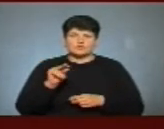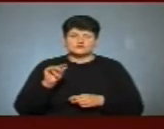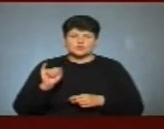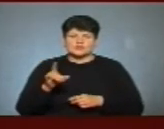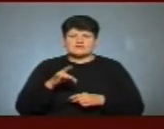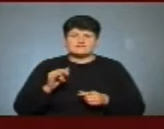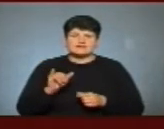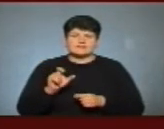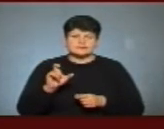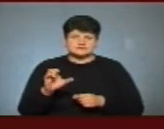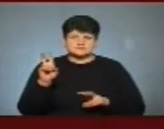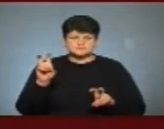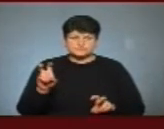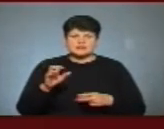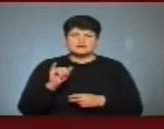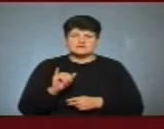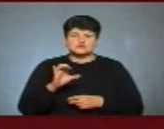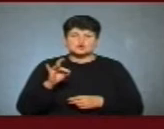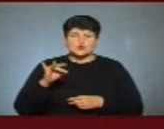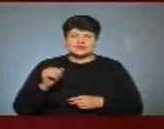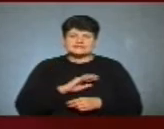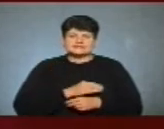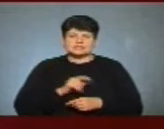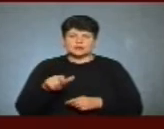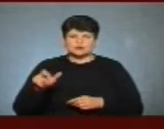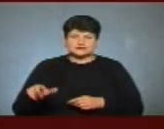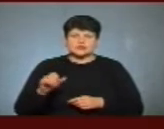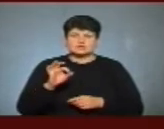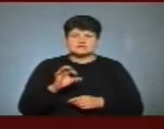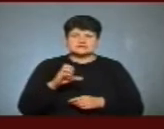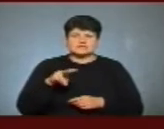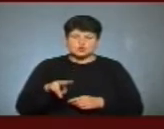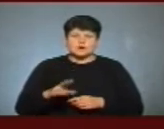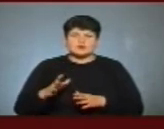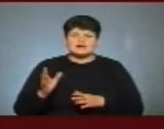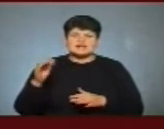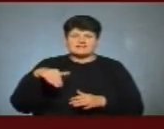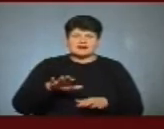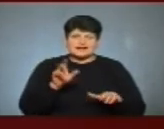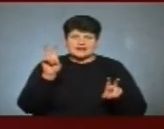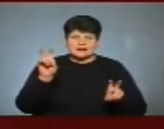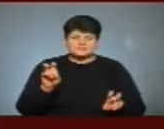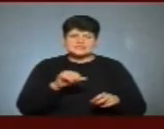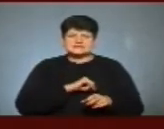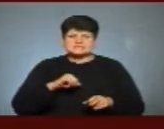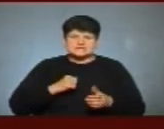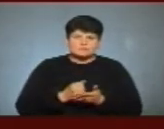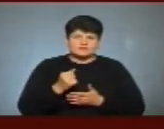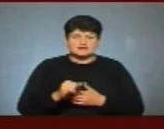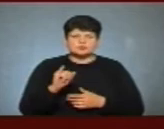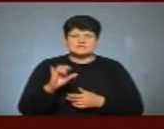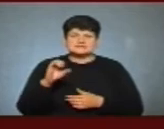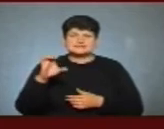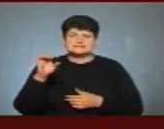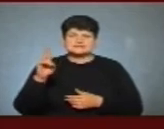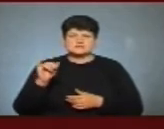«Європейської солідарності», Іван Сороколіт від «Сили людей», Олексій Станько від партії «Громадянський рух хвиля», Самовисуванець Ігор Стібайло